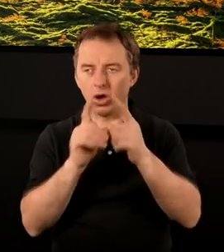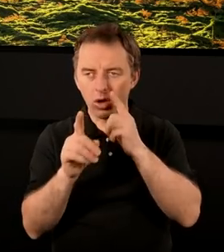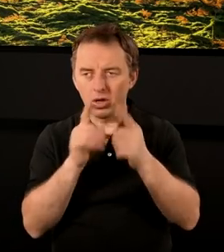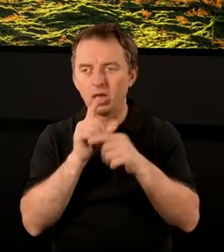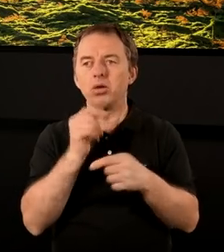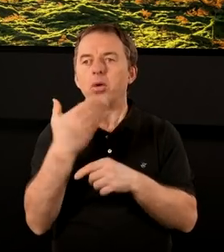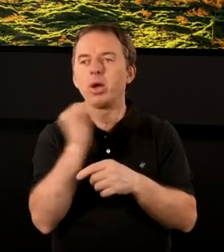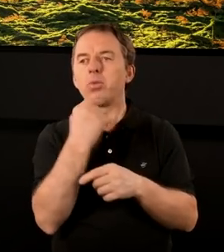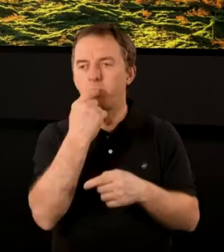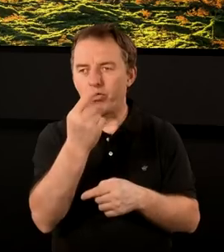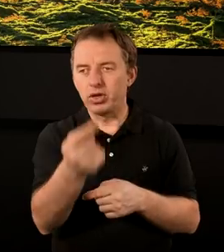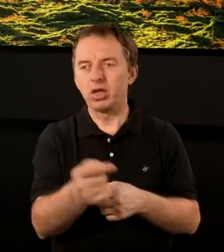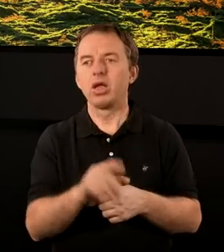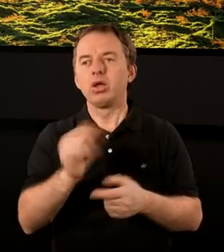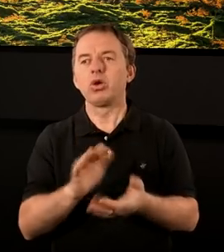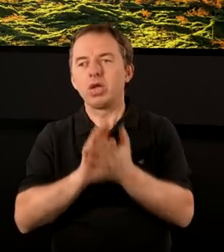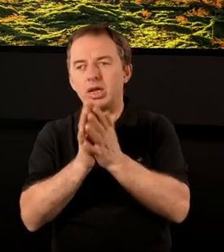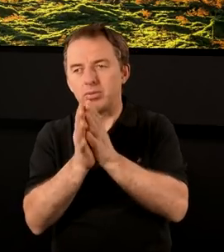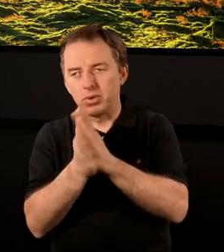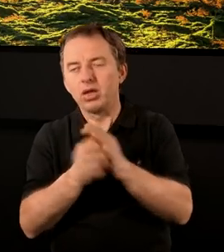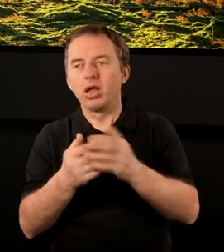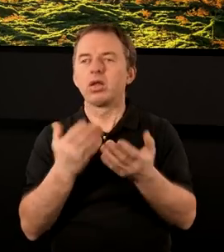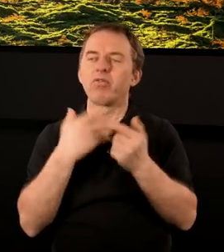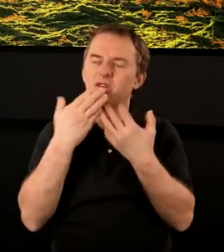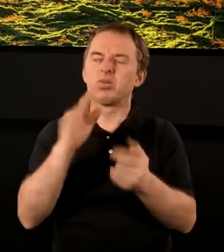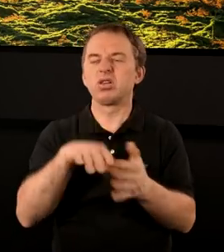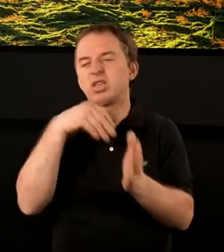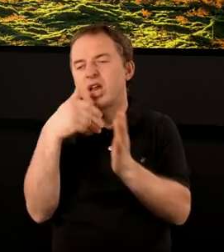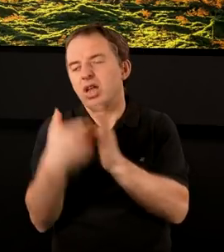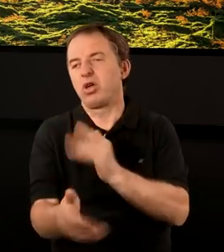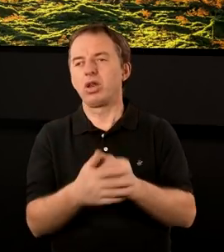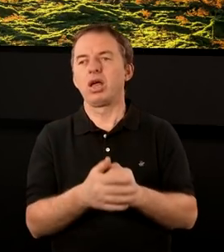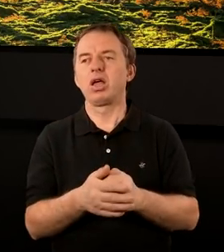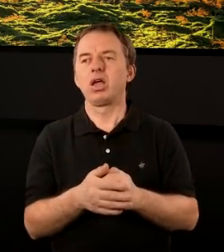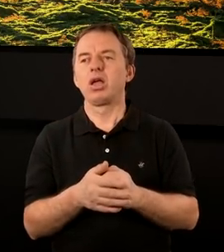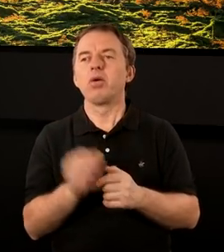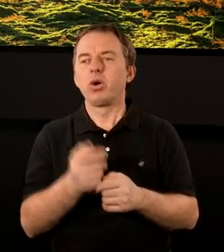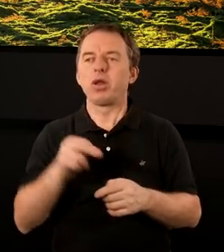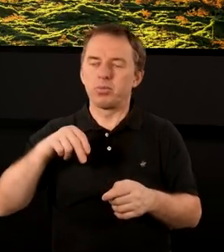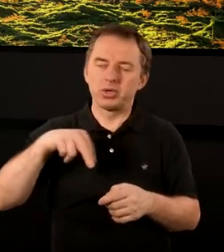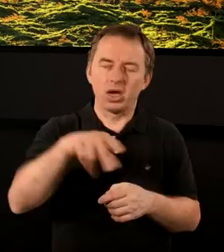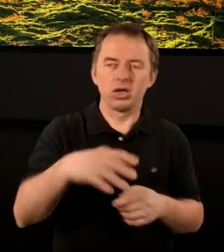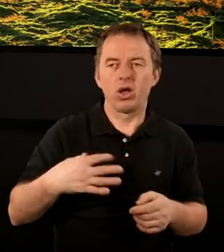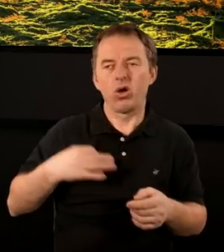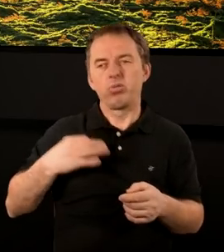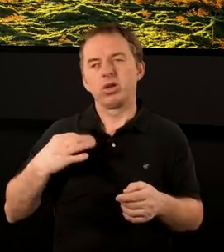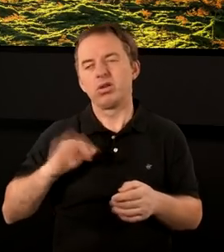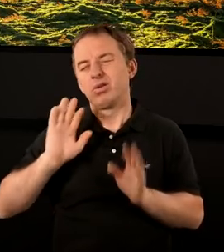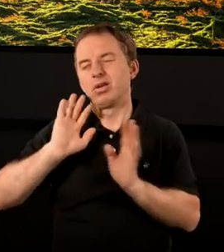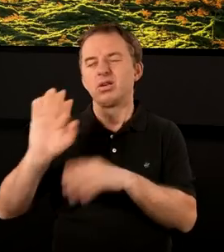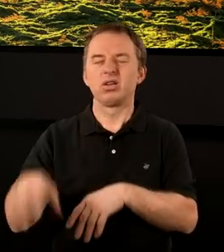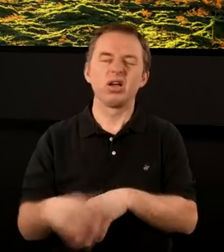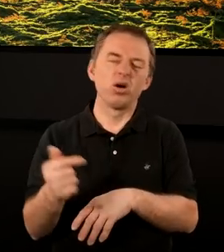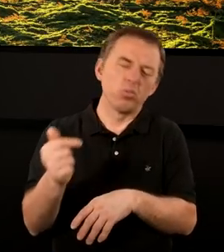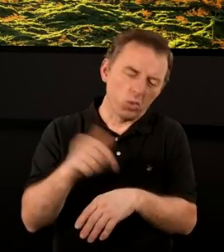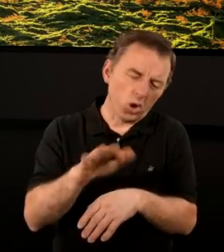Rozmawialiśmy już, Mariusz też powiedziałaś właśnie o tym, że coś się zmieniło, coś się wypaliło. Wiecie, czasami można nad tym przejść obojętnie, machnąć ręką,